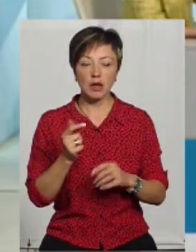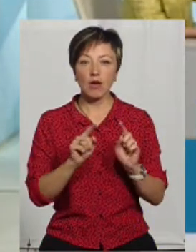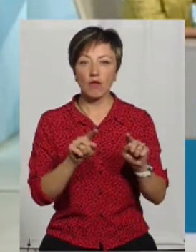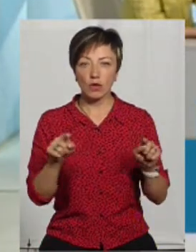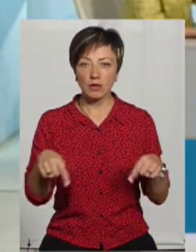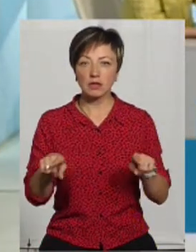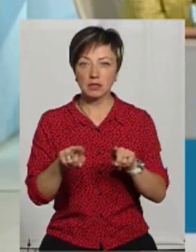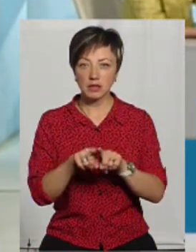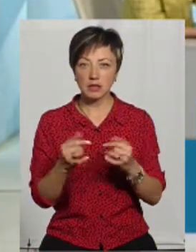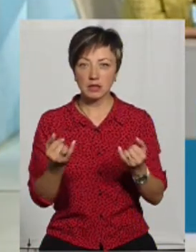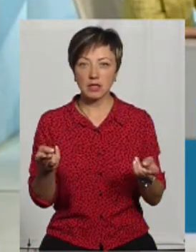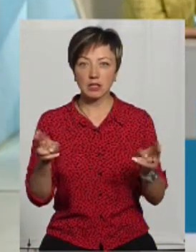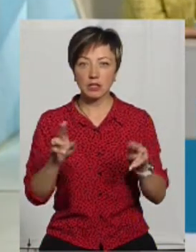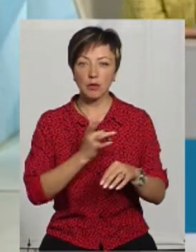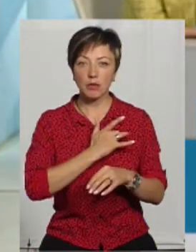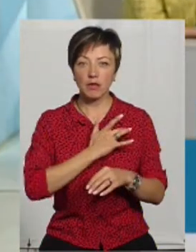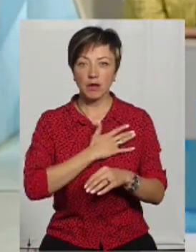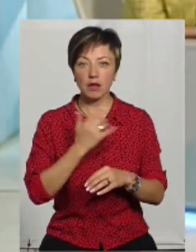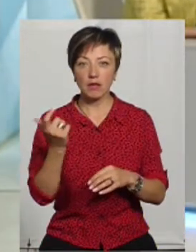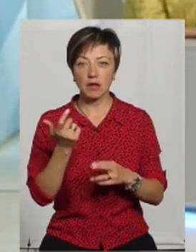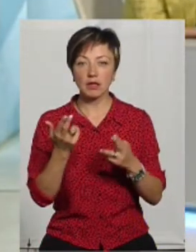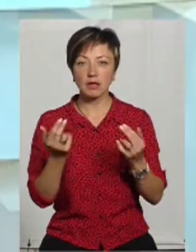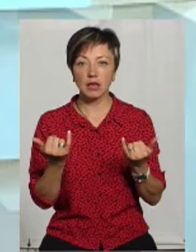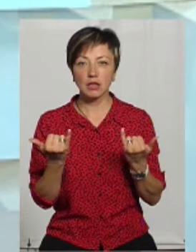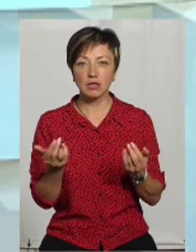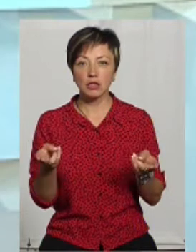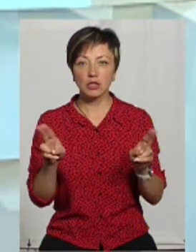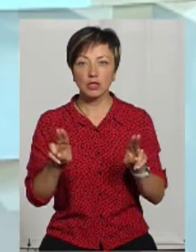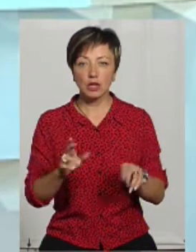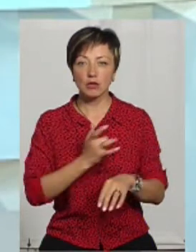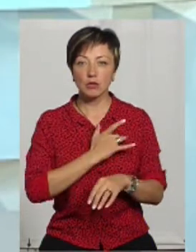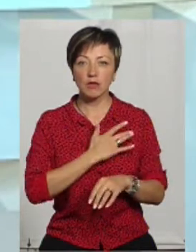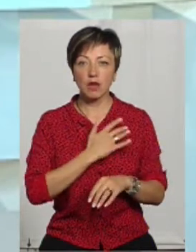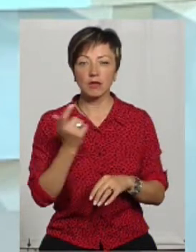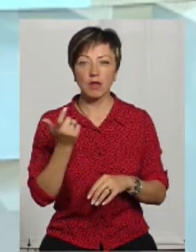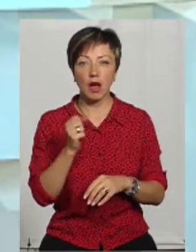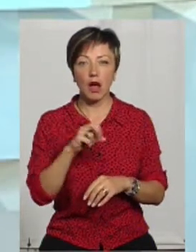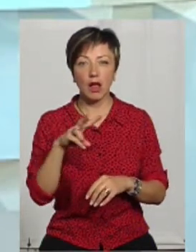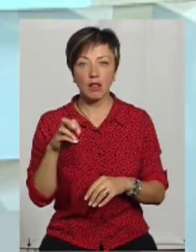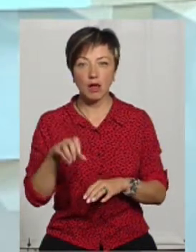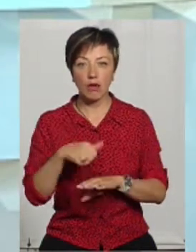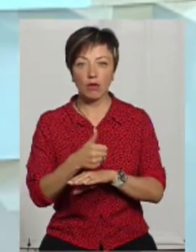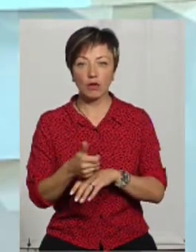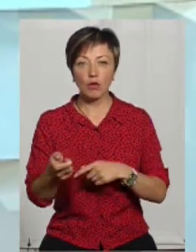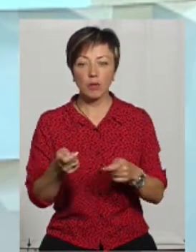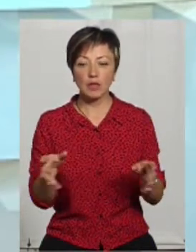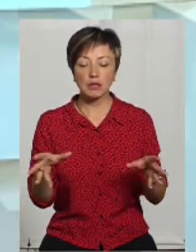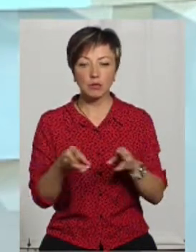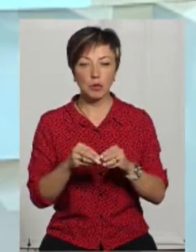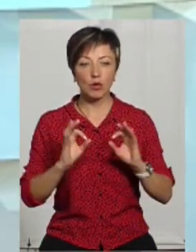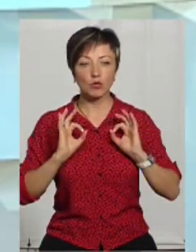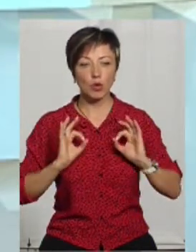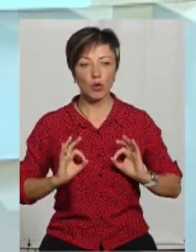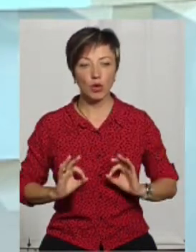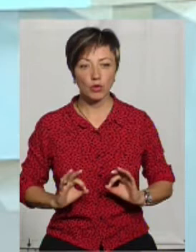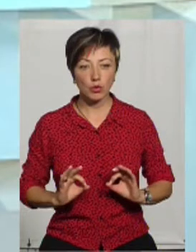вони все ж таки так само залишаються в приватній власності? Так, зараз вони залишаються в приватній власності, але зараз головне управління спільно з прокуратурою